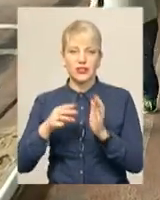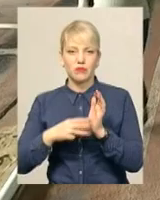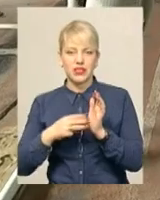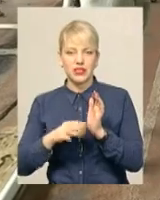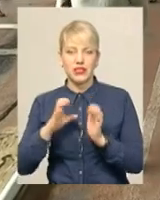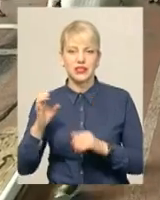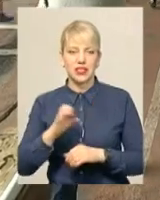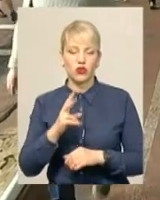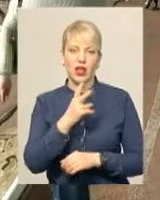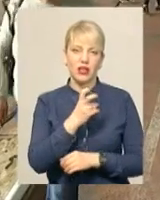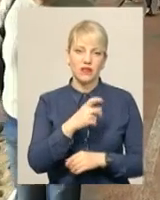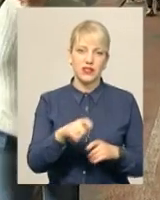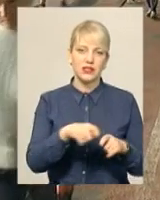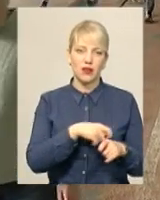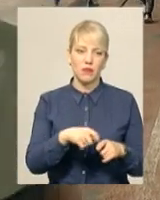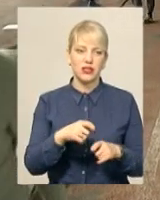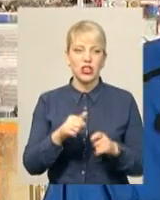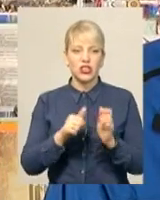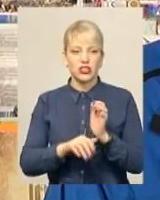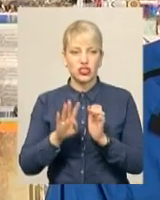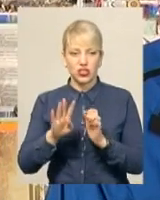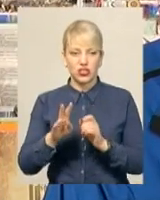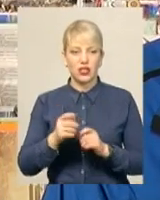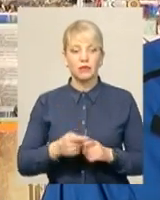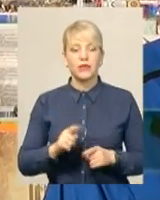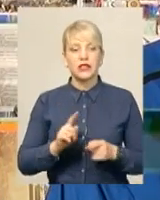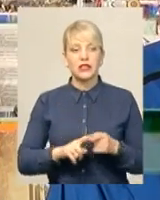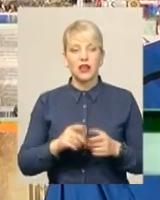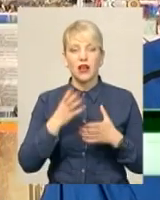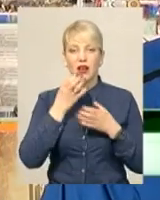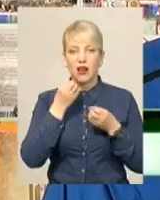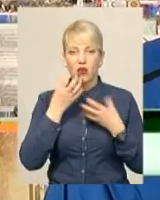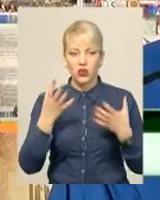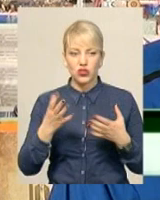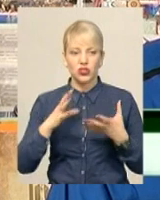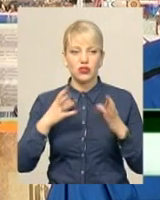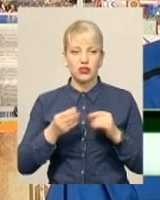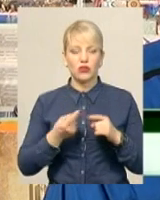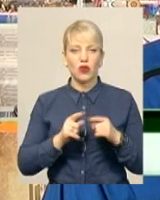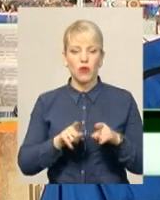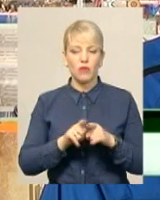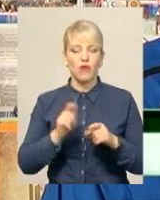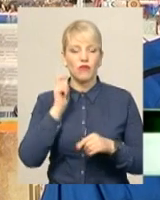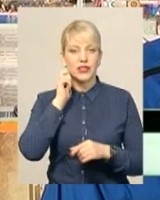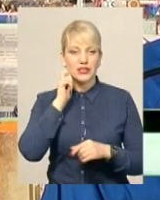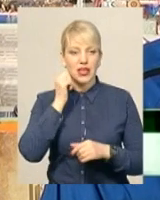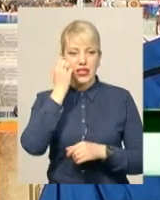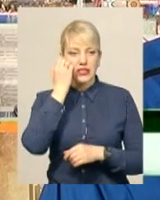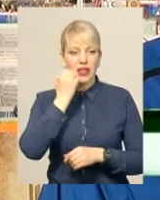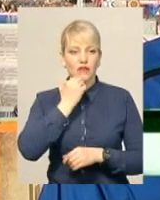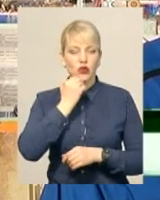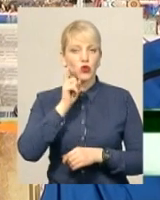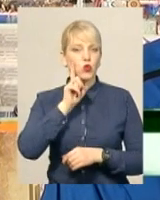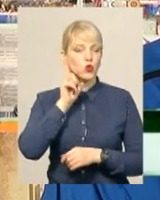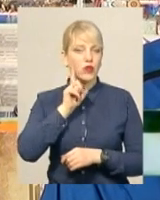200 метрів за 34 і 85 секунди. Це дуже хороший результат, тому що в цьому віці завдяки ще навіть